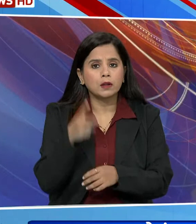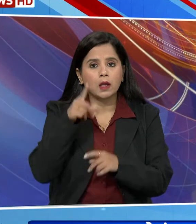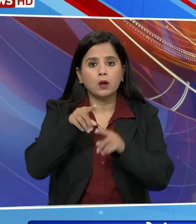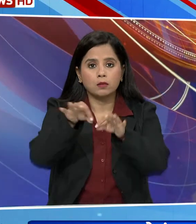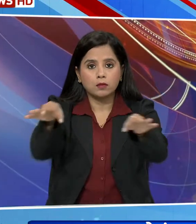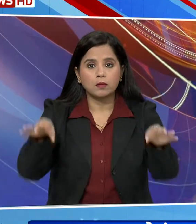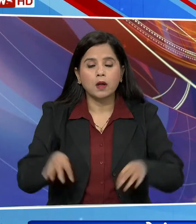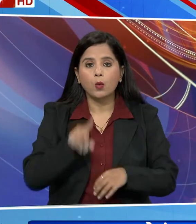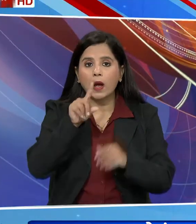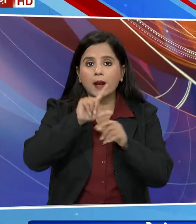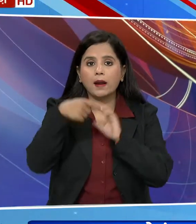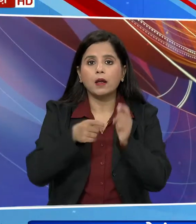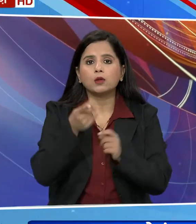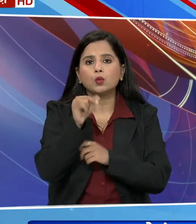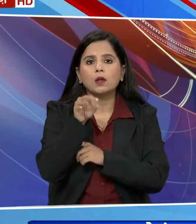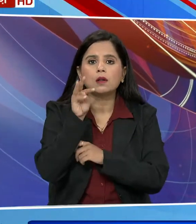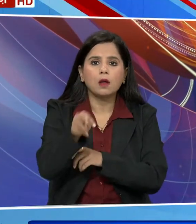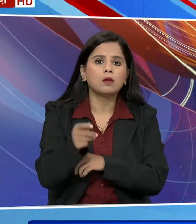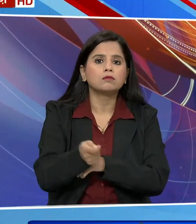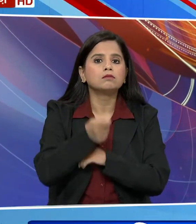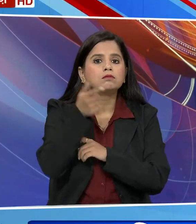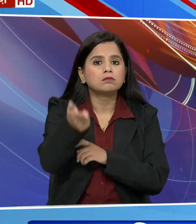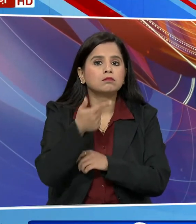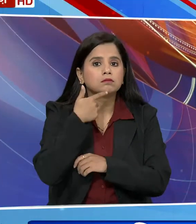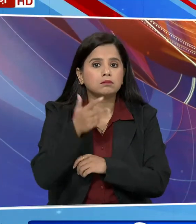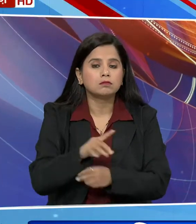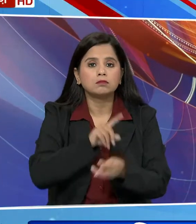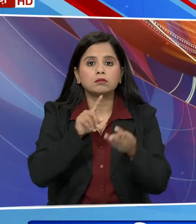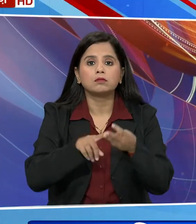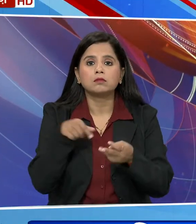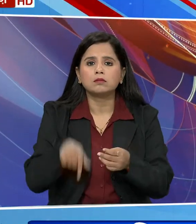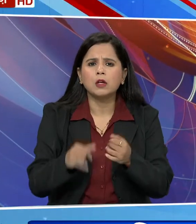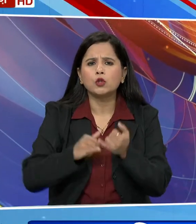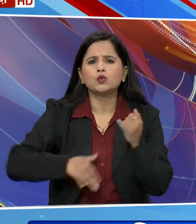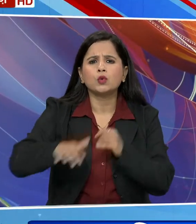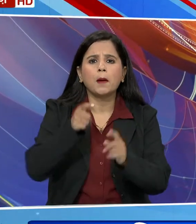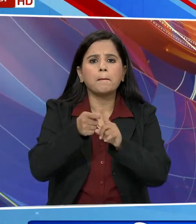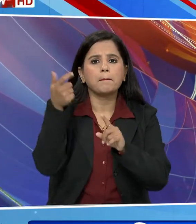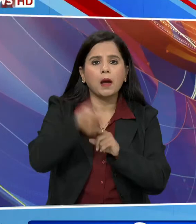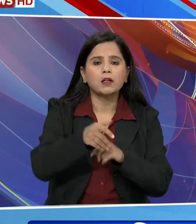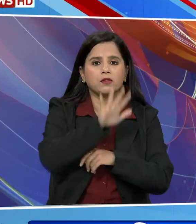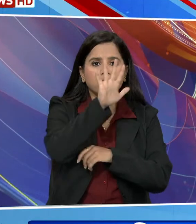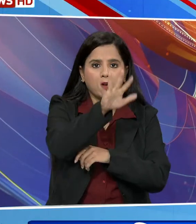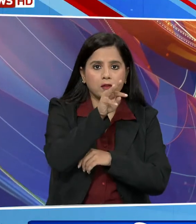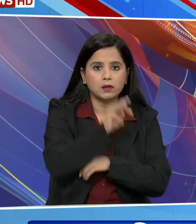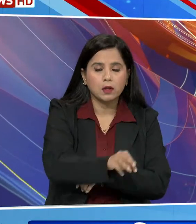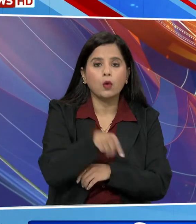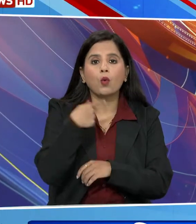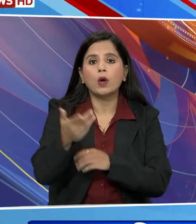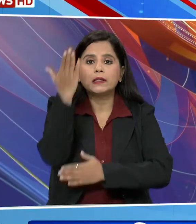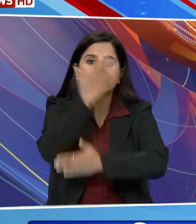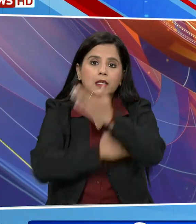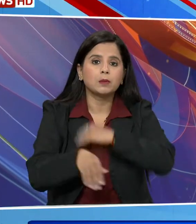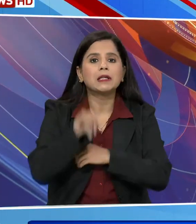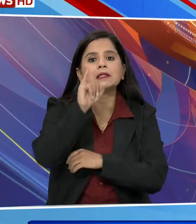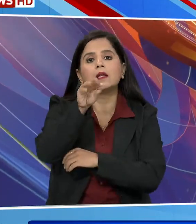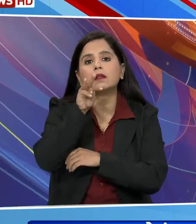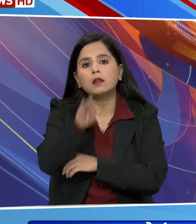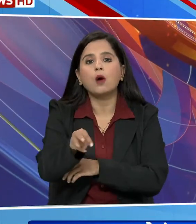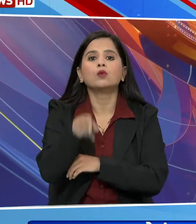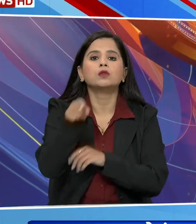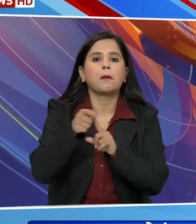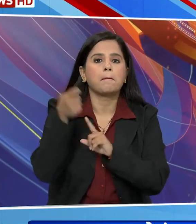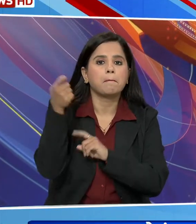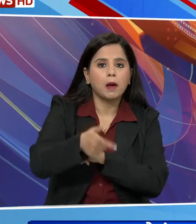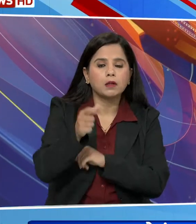सोलह हजार रुपे देने का प्रस्ताफ्त किया गया इस सामाजिक कल्यान पेंशन में पाँच हजार रुपे और देव्यांगों को चे हजार रुपे प्रती